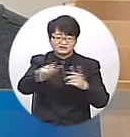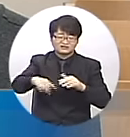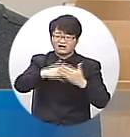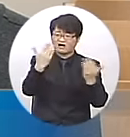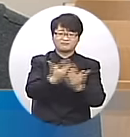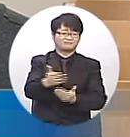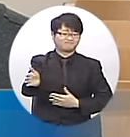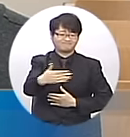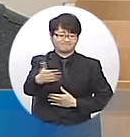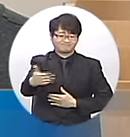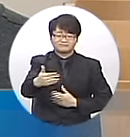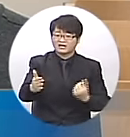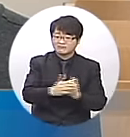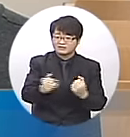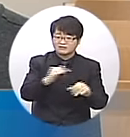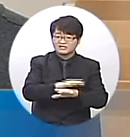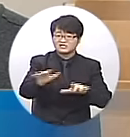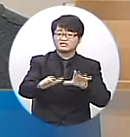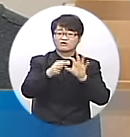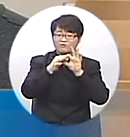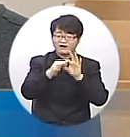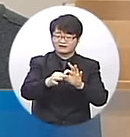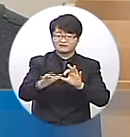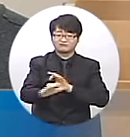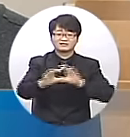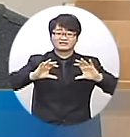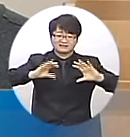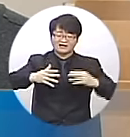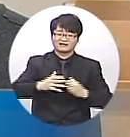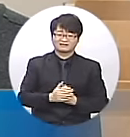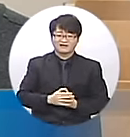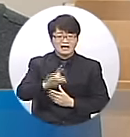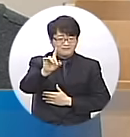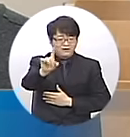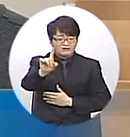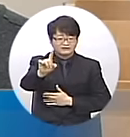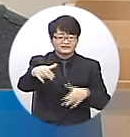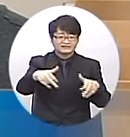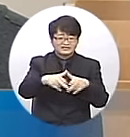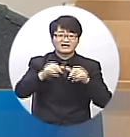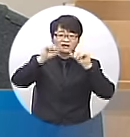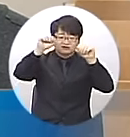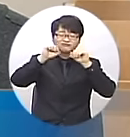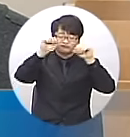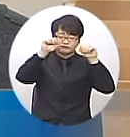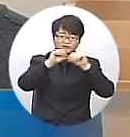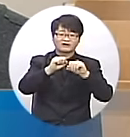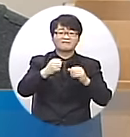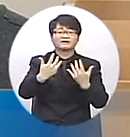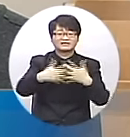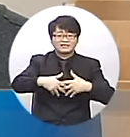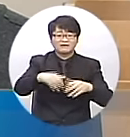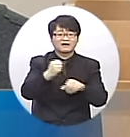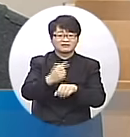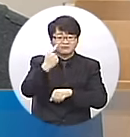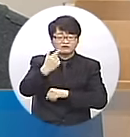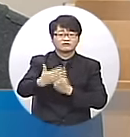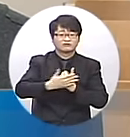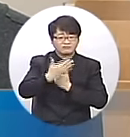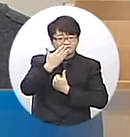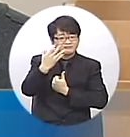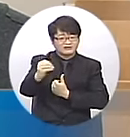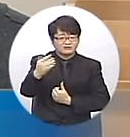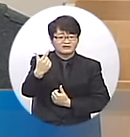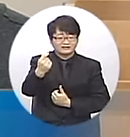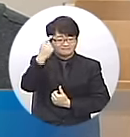전무하더라고요. 그래서 한번 이쪽에서 우리나라에서 한번 장애인 레저기구를 만들어 보는 것도 도움이 많이